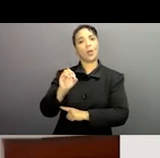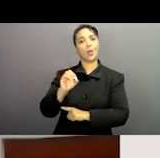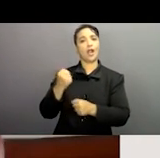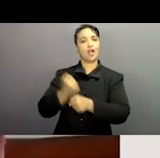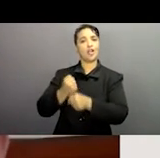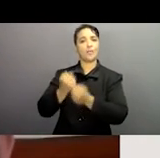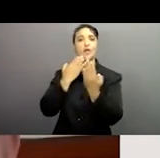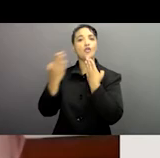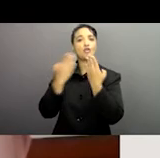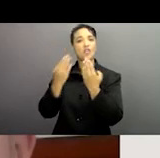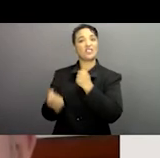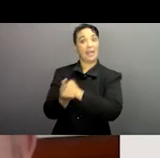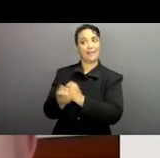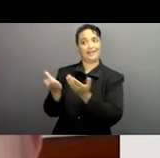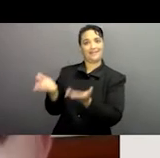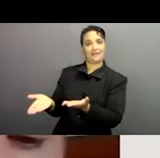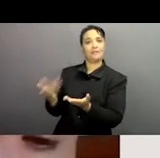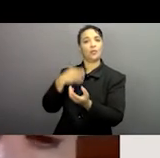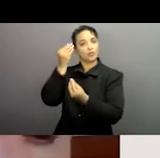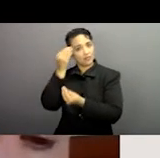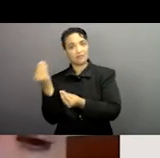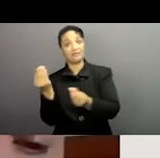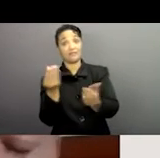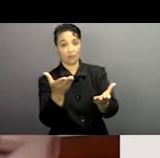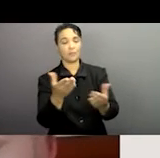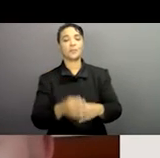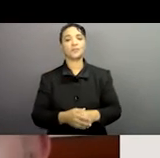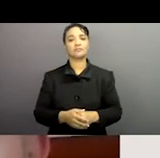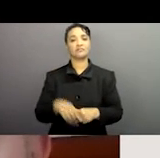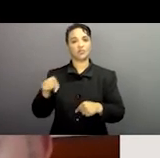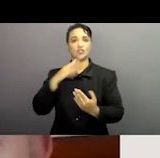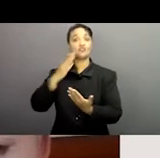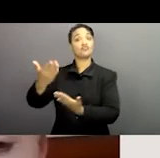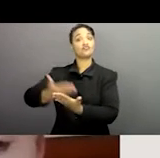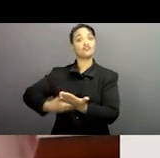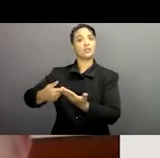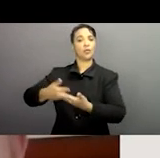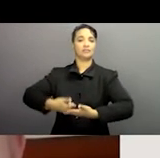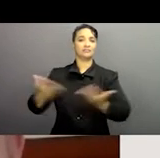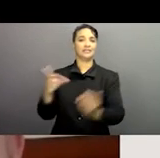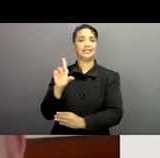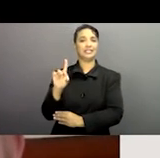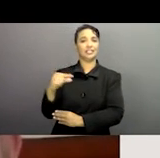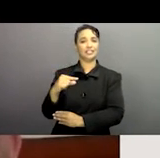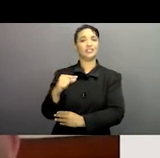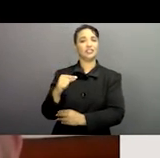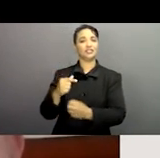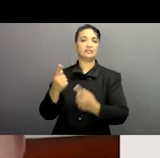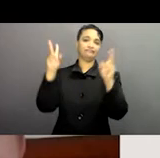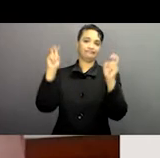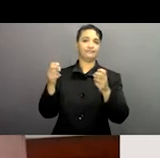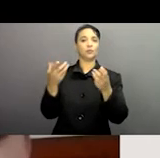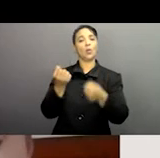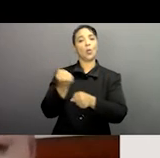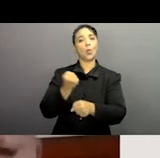aussi la conférence internationale de l'organisme du travail, l'IALO, et aussi qui a travaillé justement